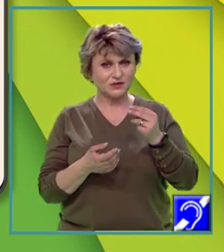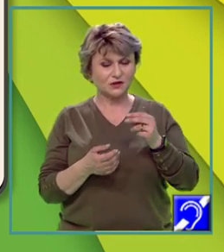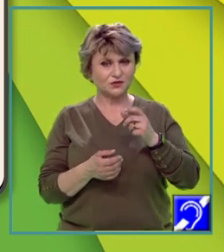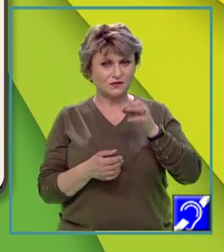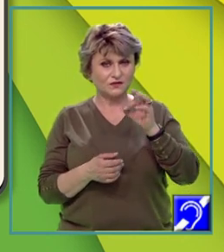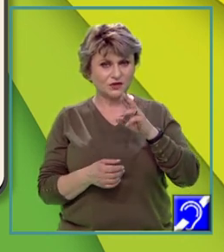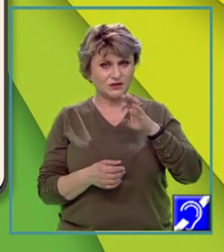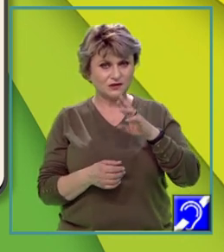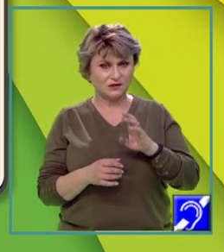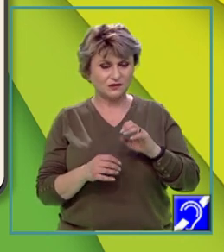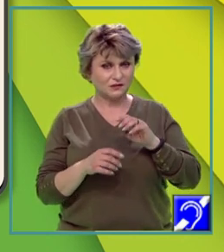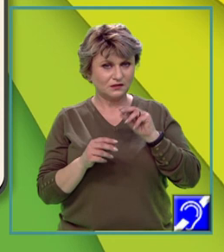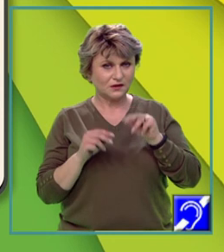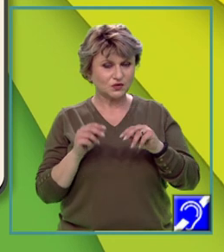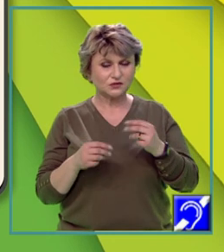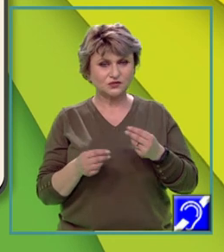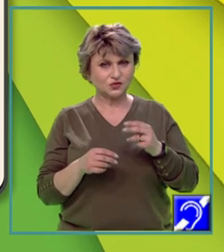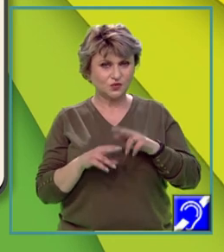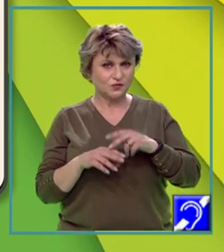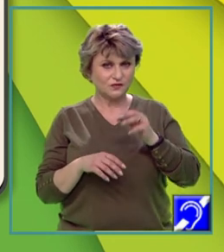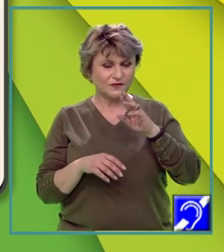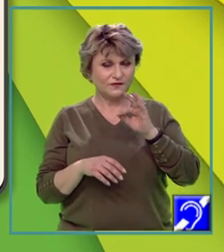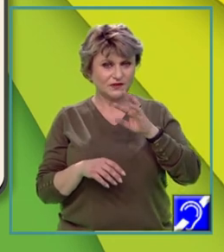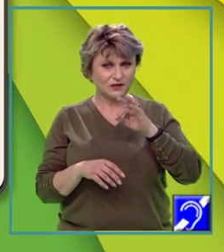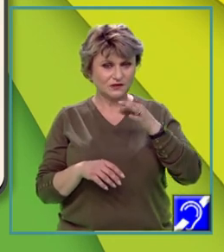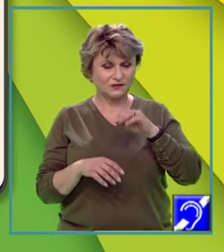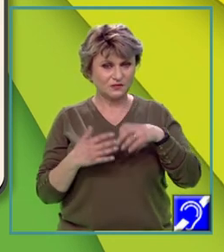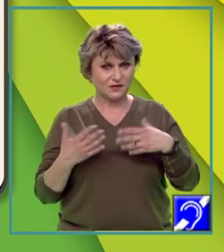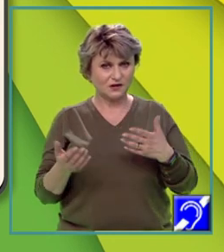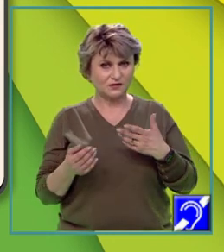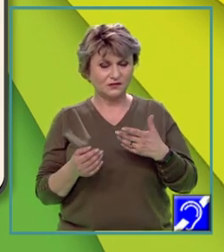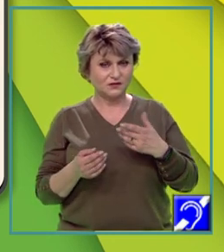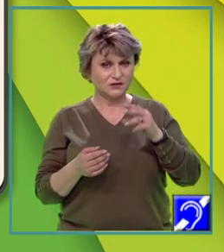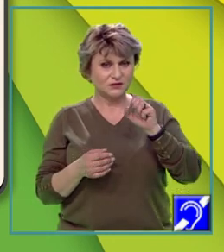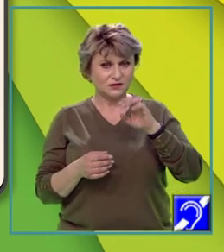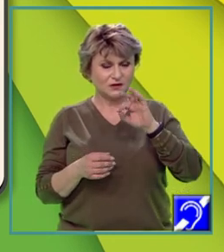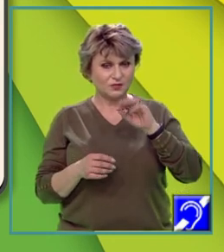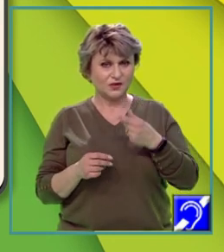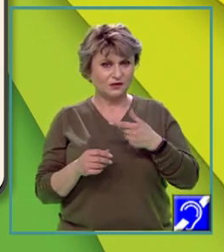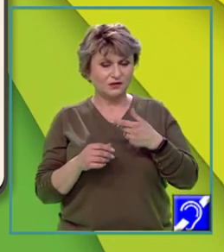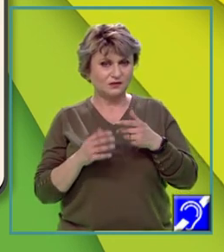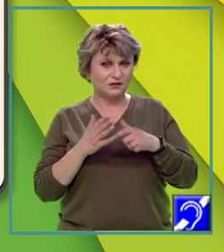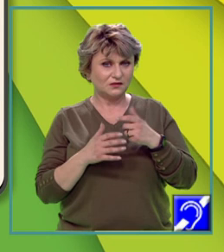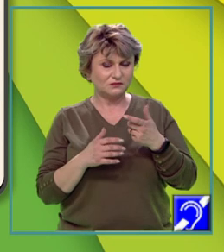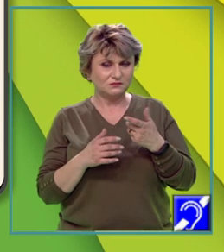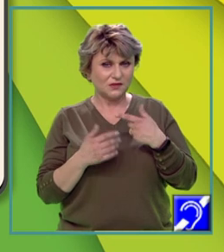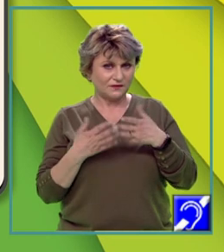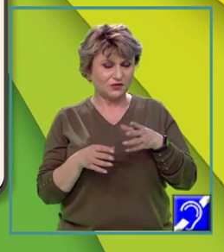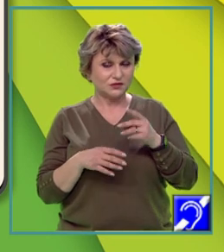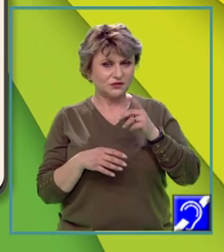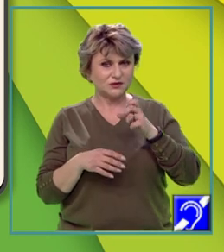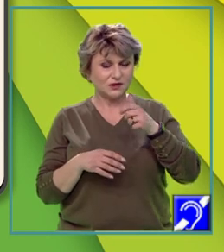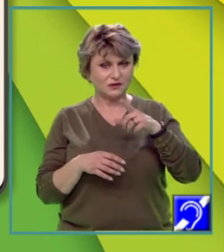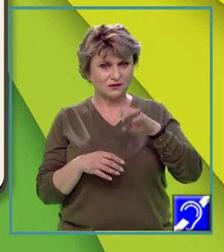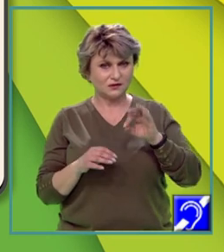forestiere. Datorită solurilor cu fertilitate mare, vegetația de stepă din mediul temperat continental a fost deselenită.